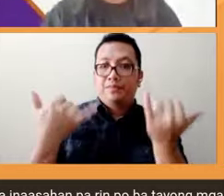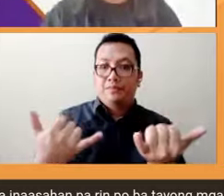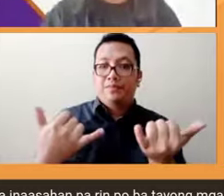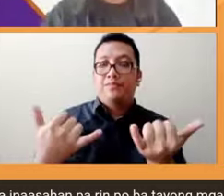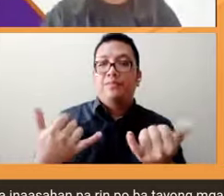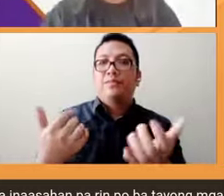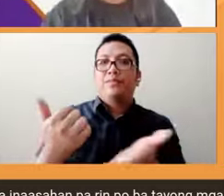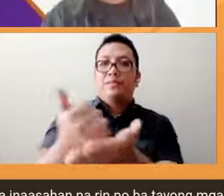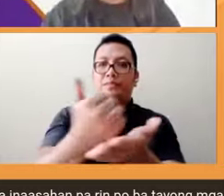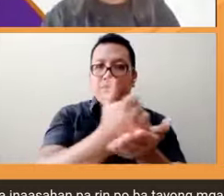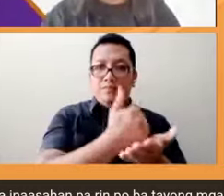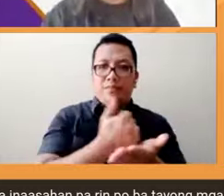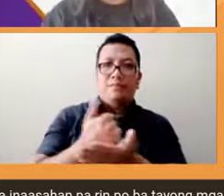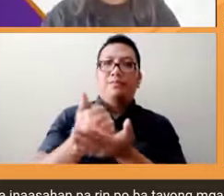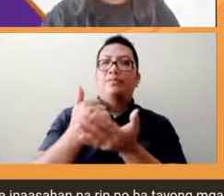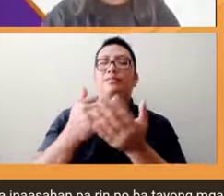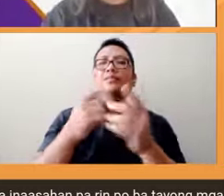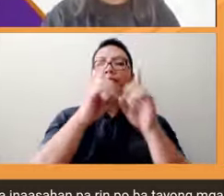-tulungan i-address